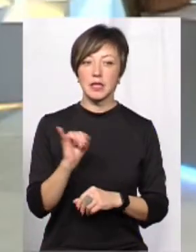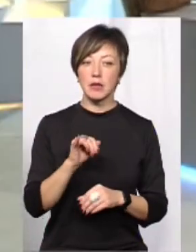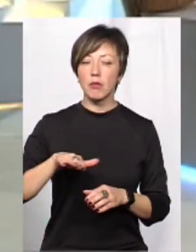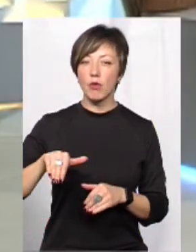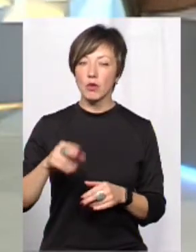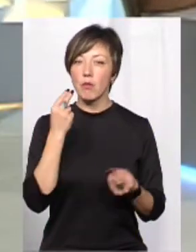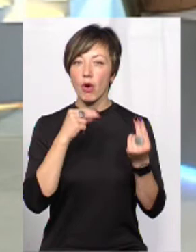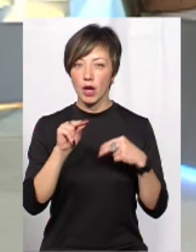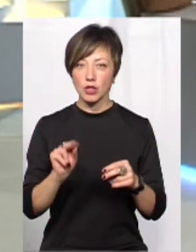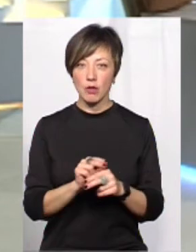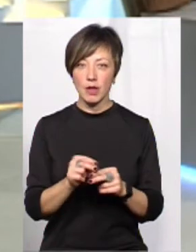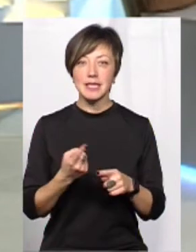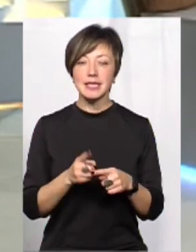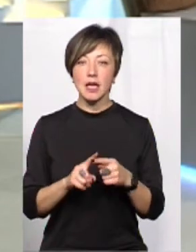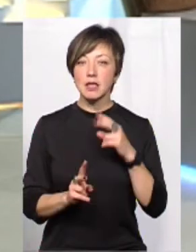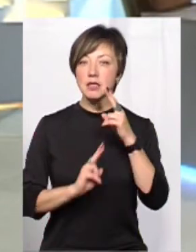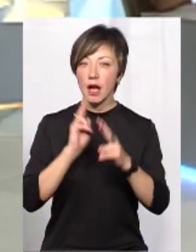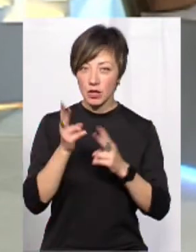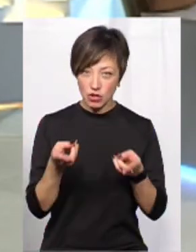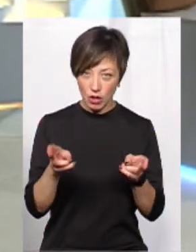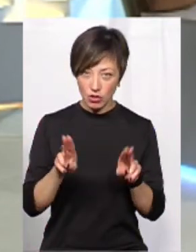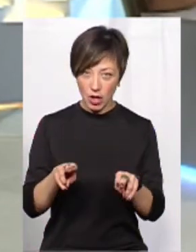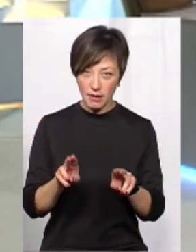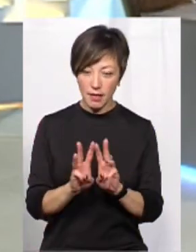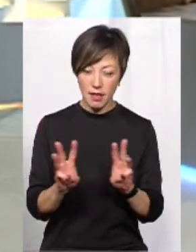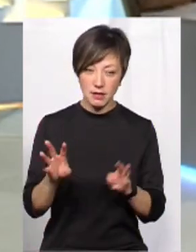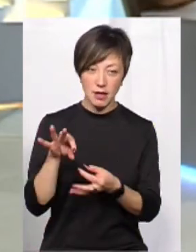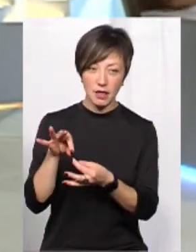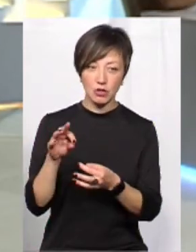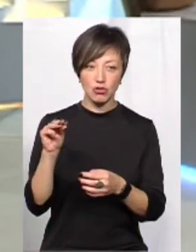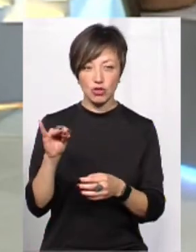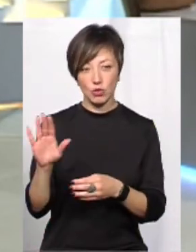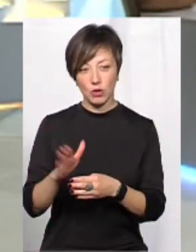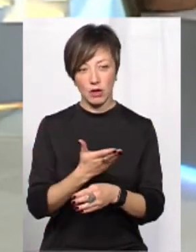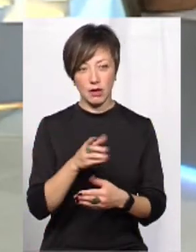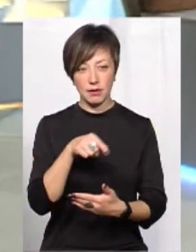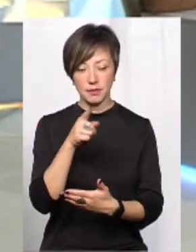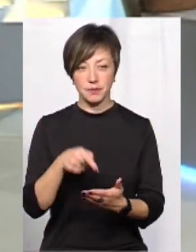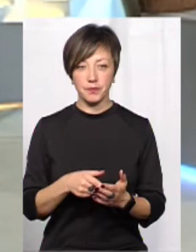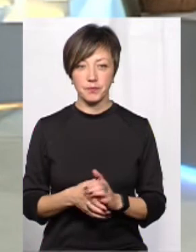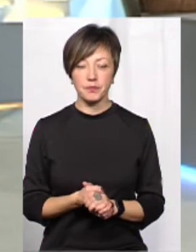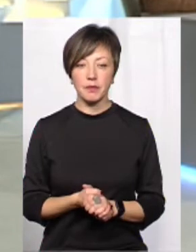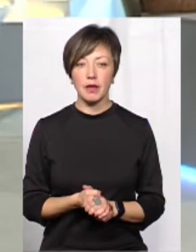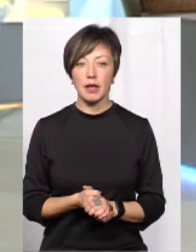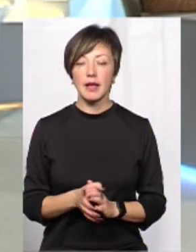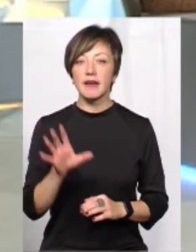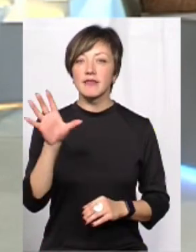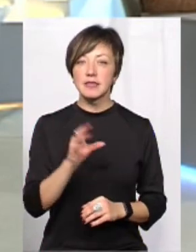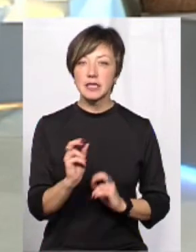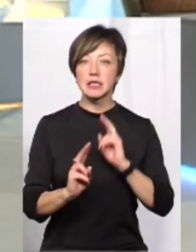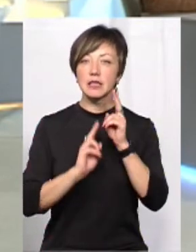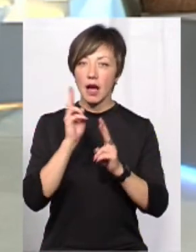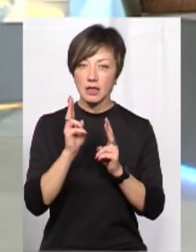потім покращується ремонт. Ось ця скарга, вона залишається на сайті, чи ви її вже видаляєте? Ну, власне всі